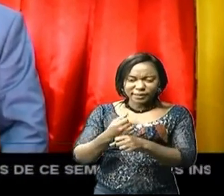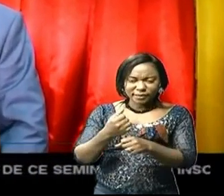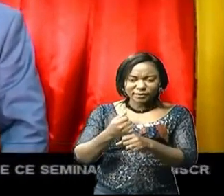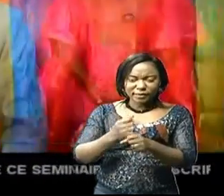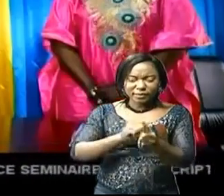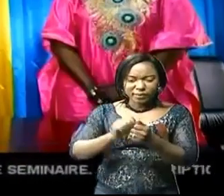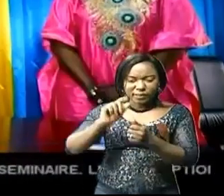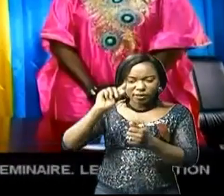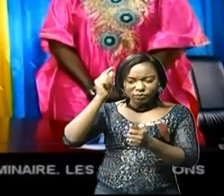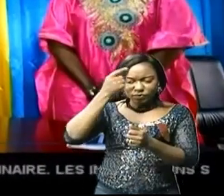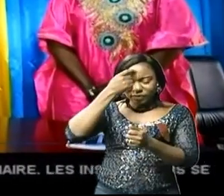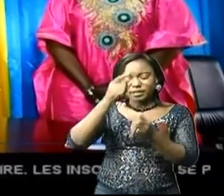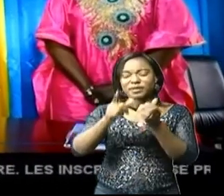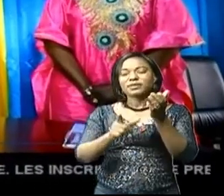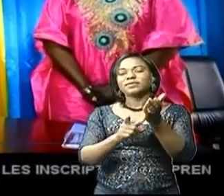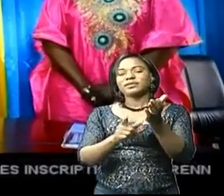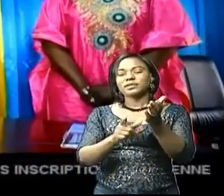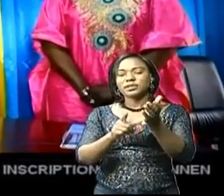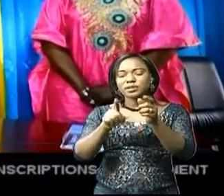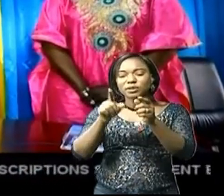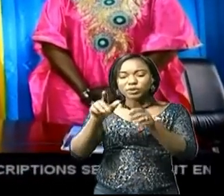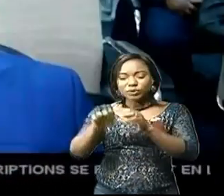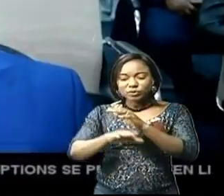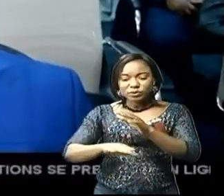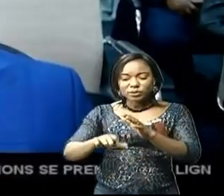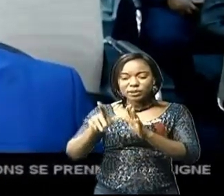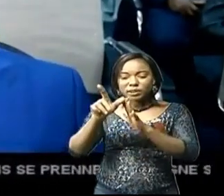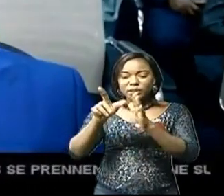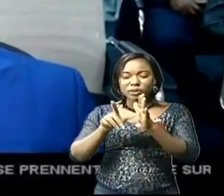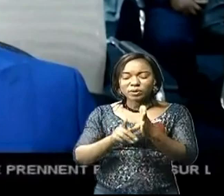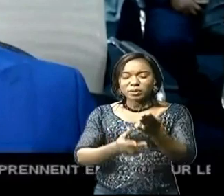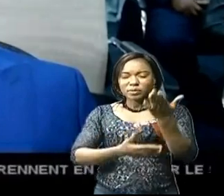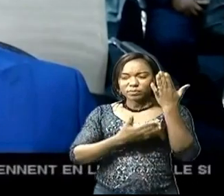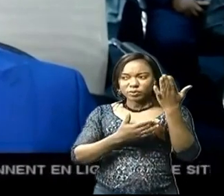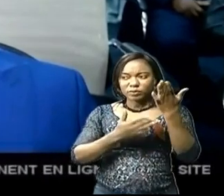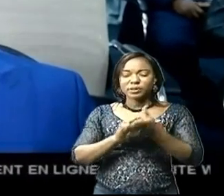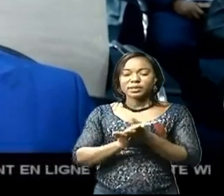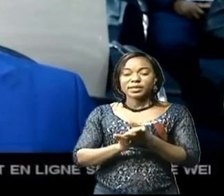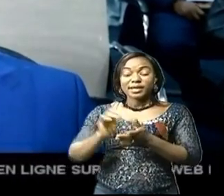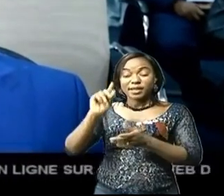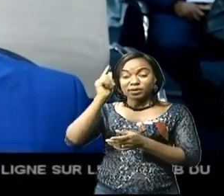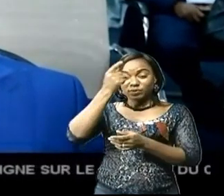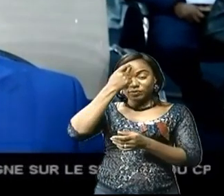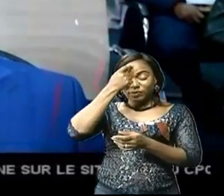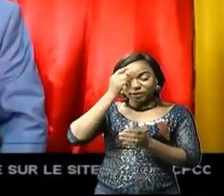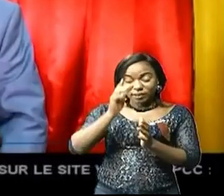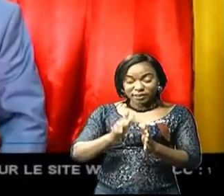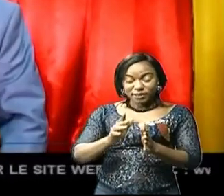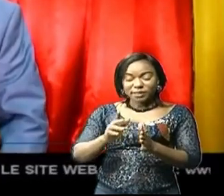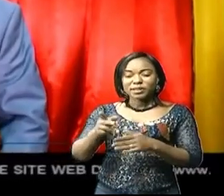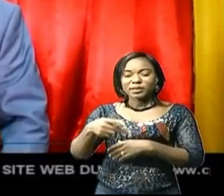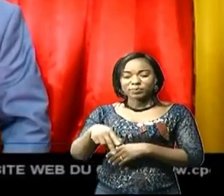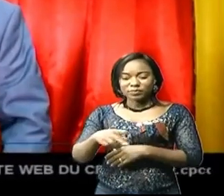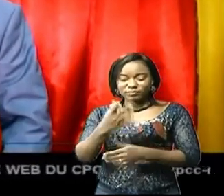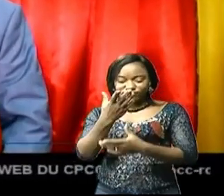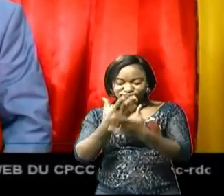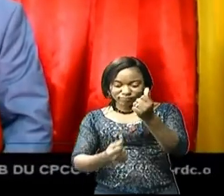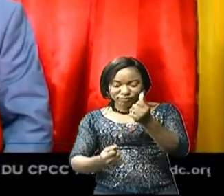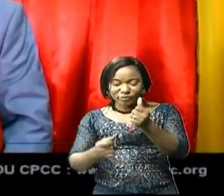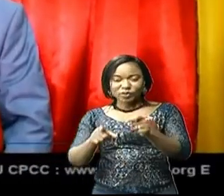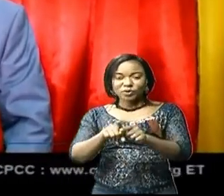gouverneur A.I. en se basant sur la loi fondamentale. Le gouverneur des provinces, absent ou empêché,